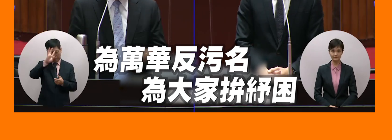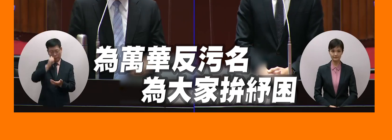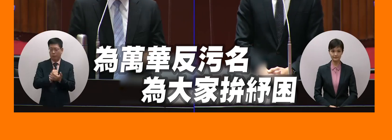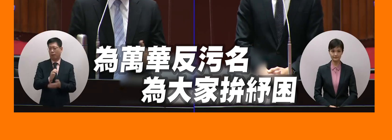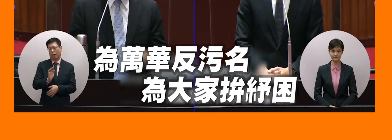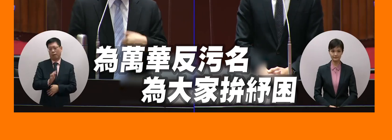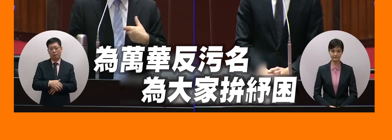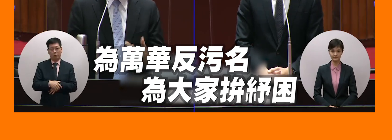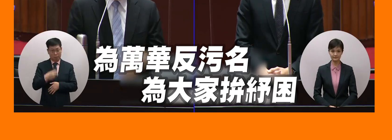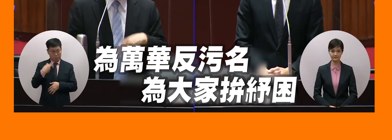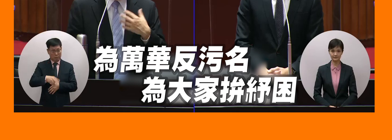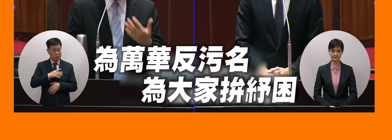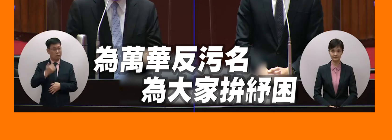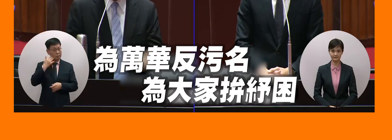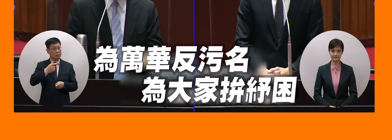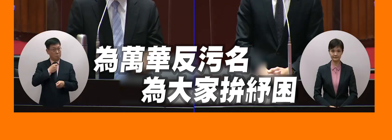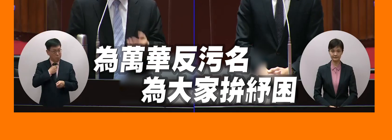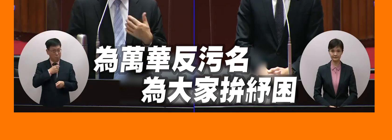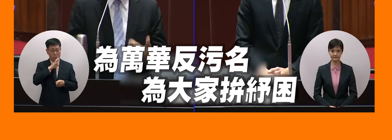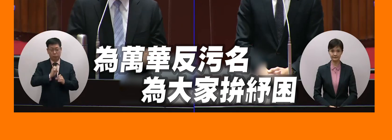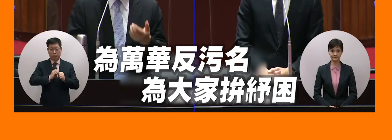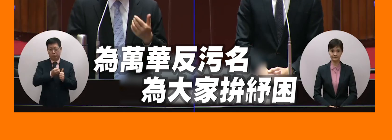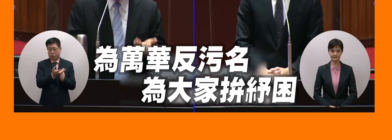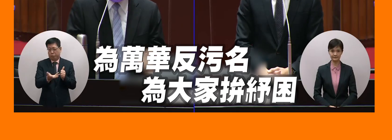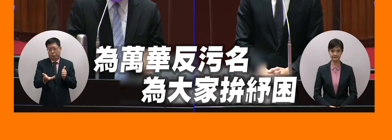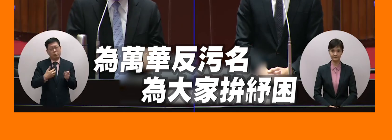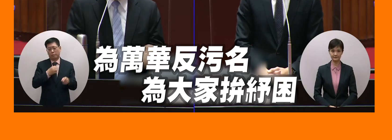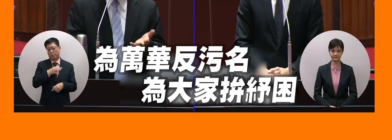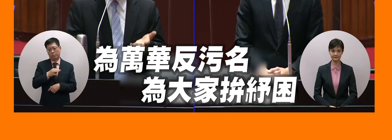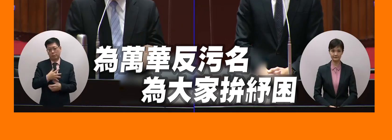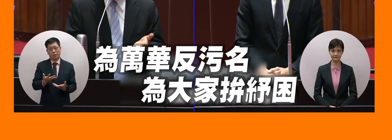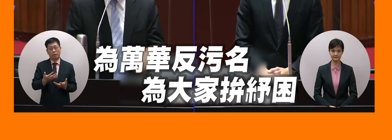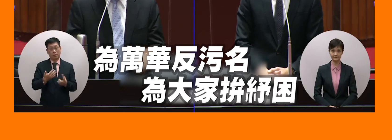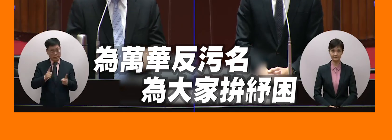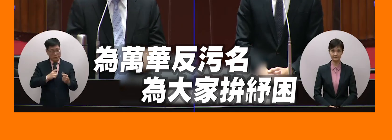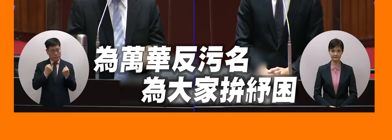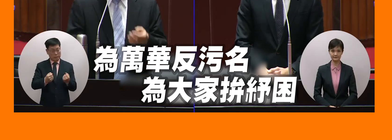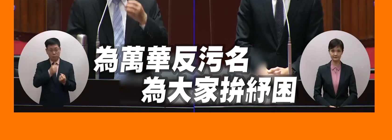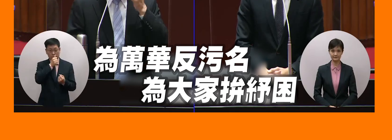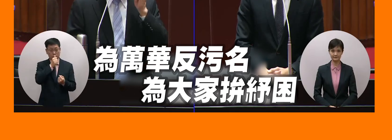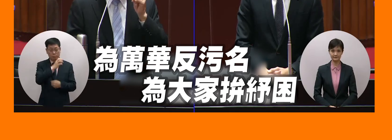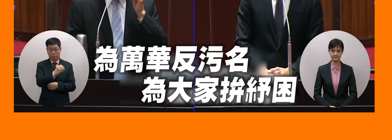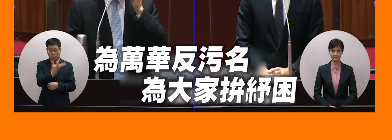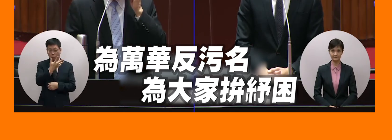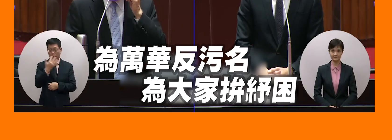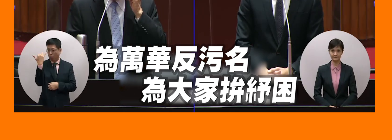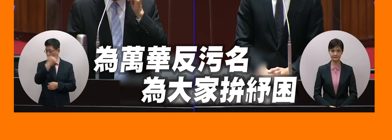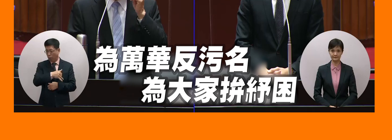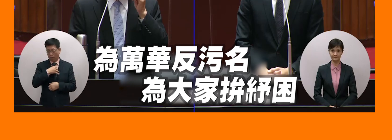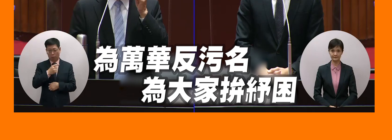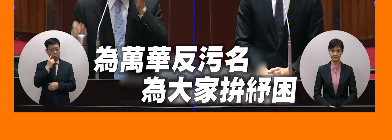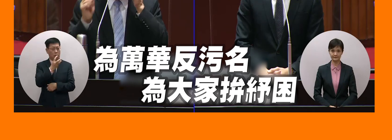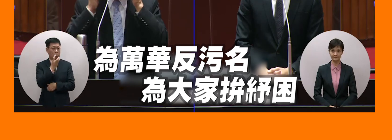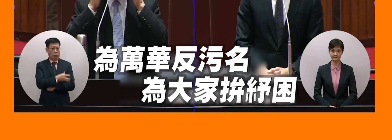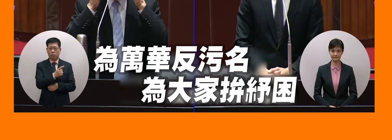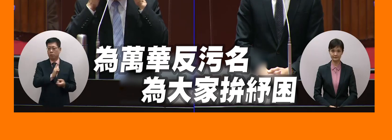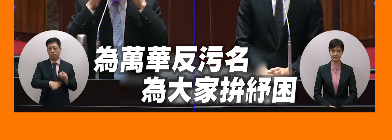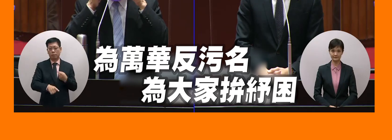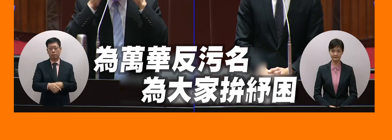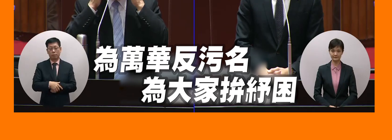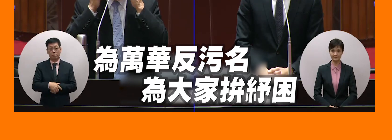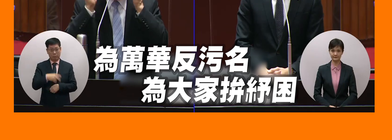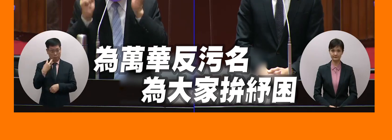無人的人願意去團佈那他因為住在網站那你來去死不應該